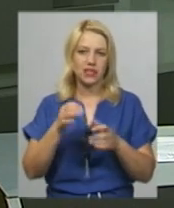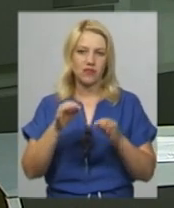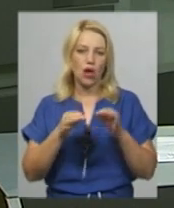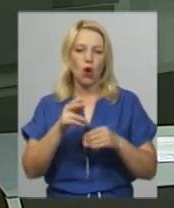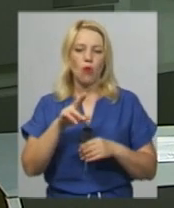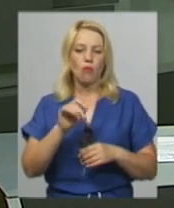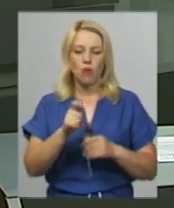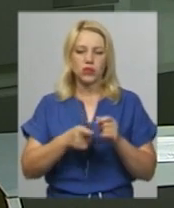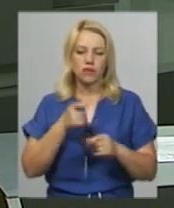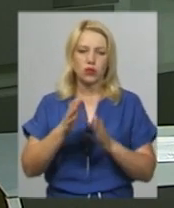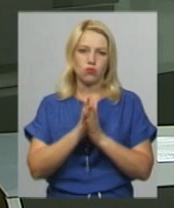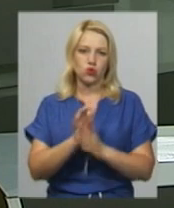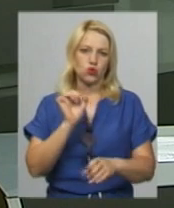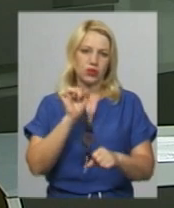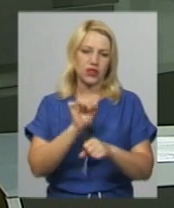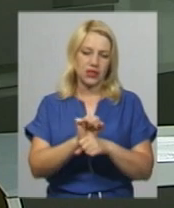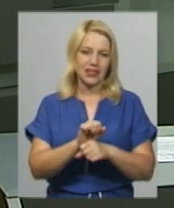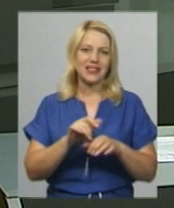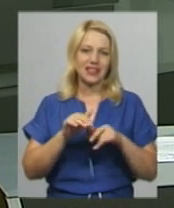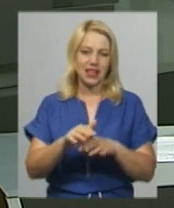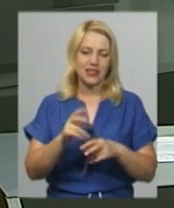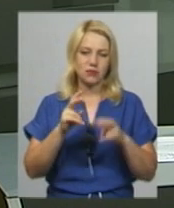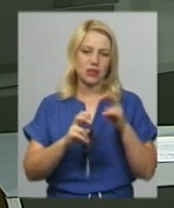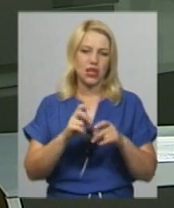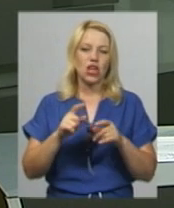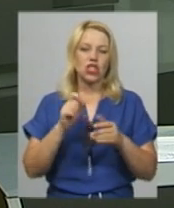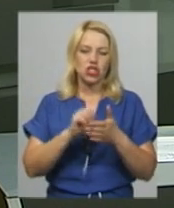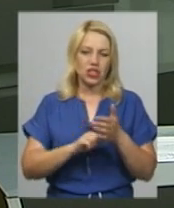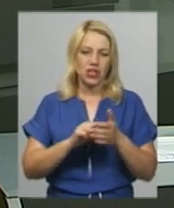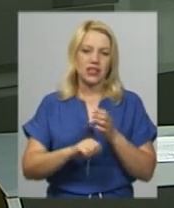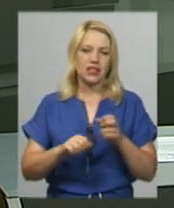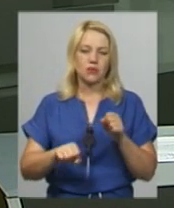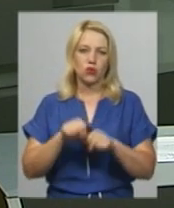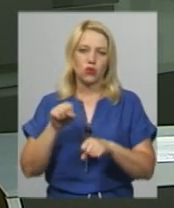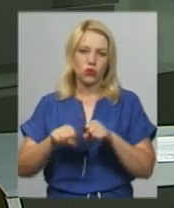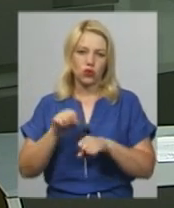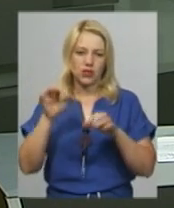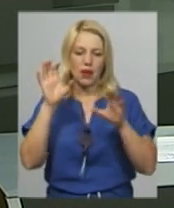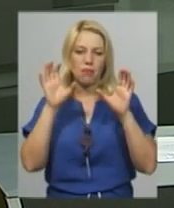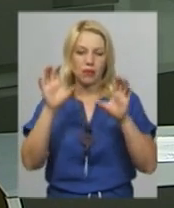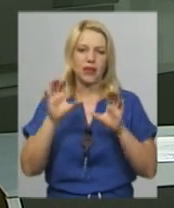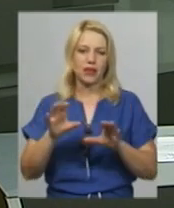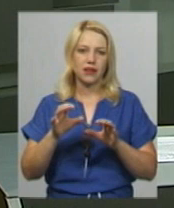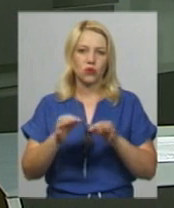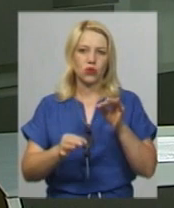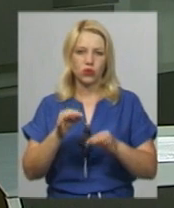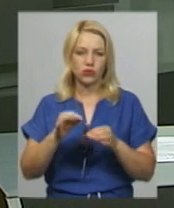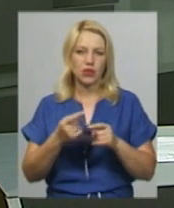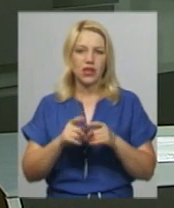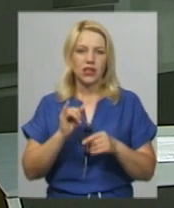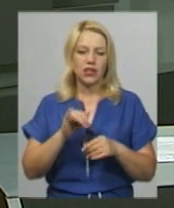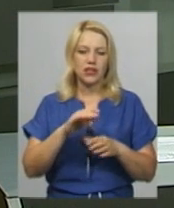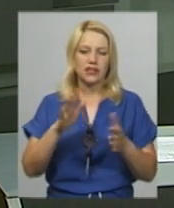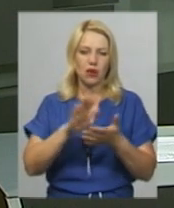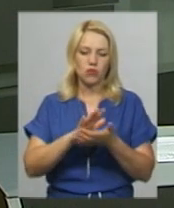призупинити діяльність підприємства через численні порушення вимог природоохоронного законодавства і забруднення річок Хомора та Случ.